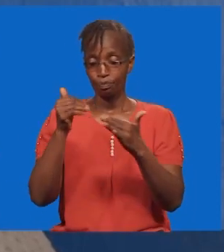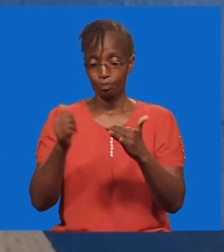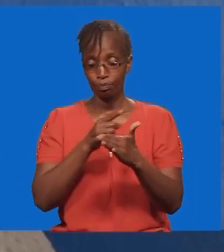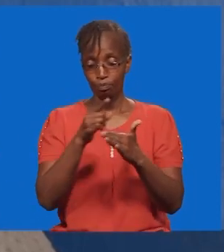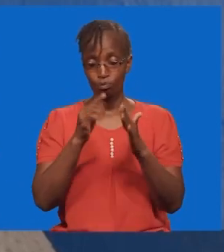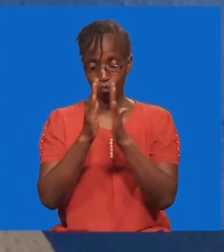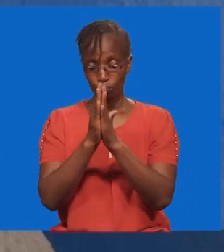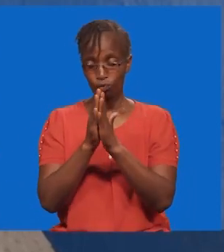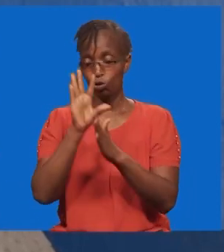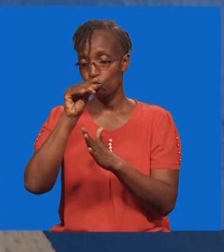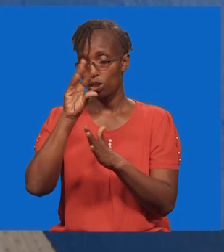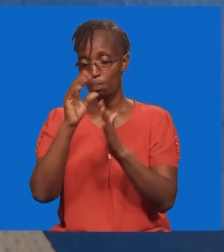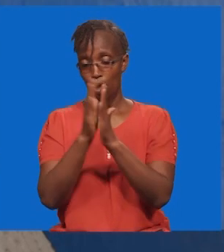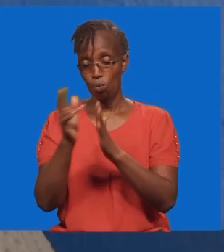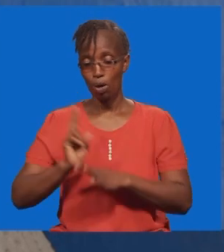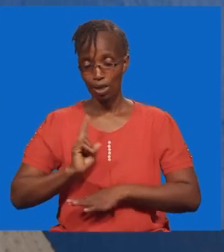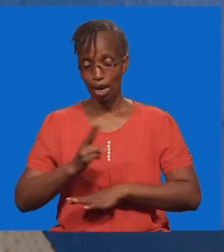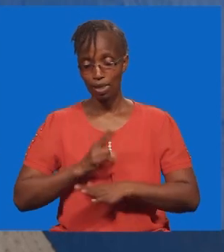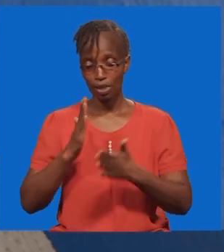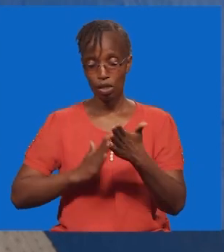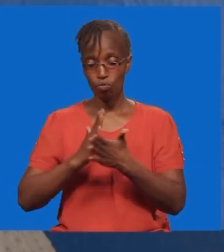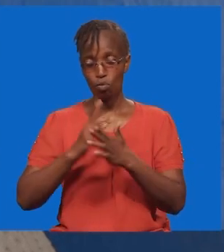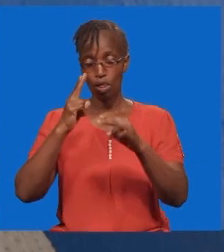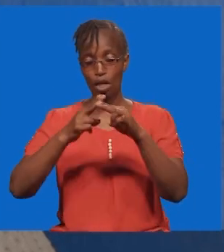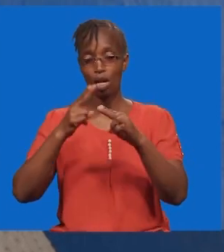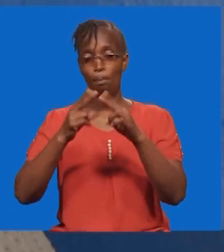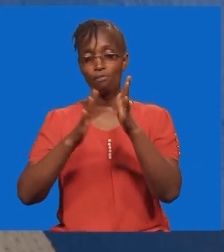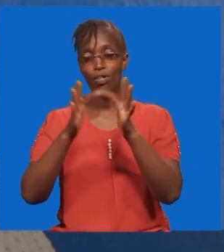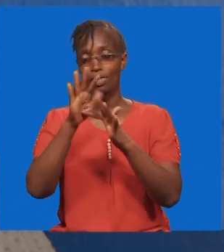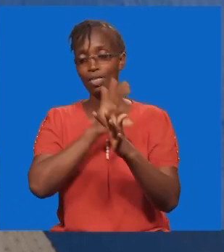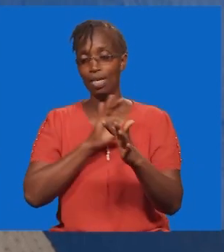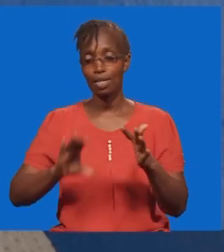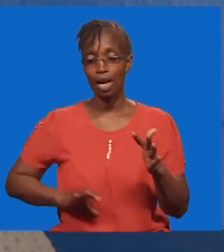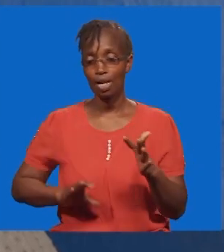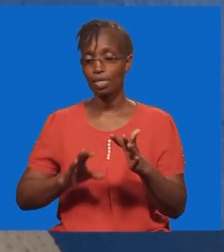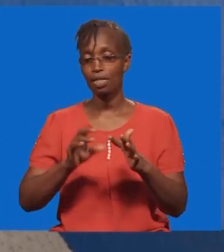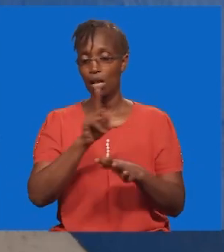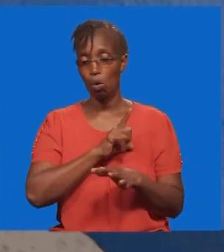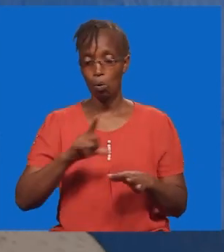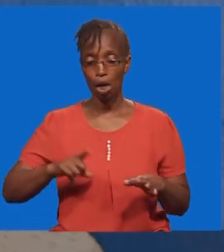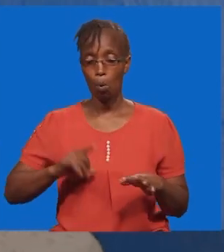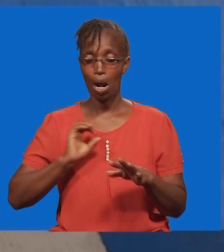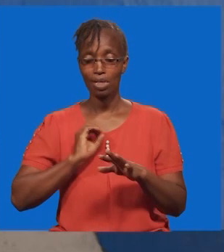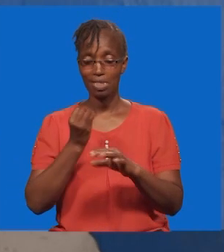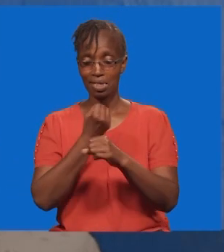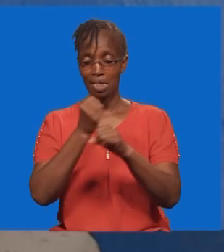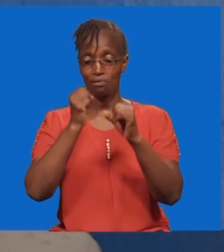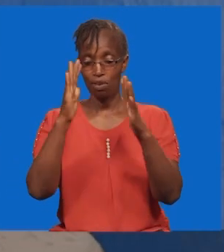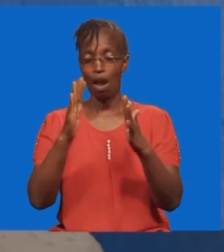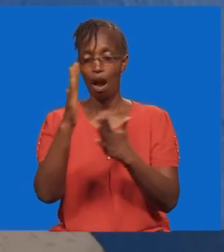ili unene nasi kupitia ili neno. Katika jina la isu kwisto, buwana liye mkosi wetu.